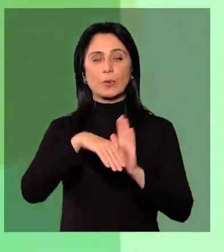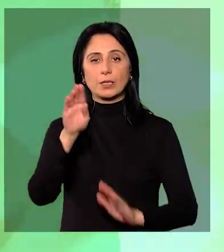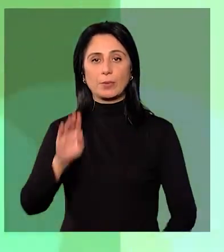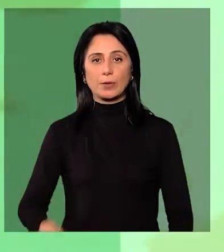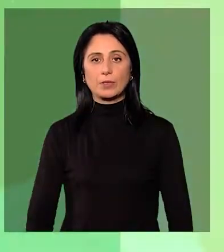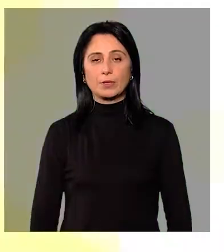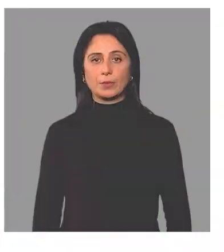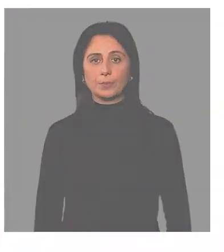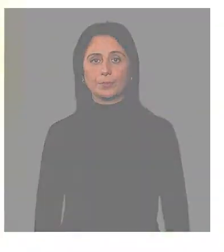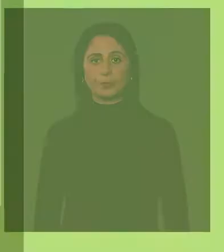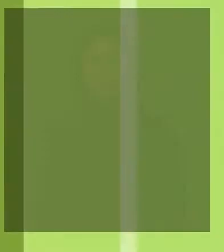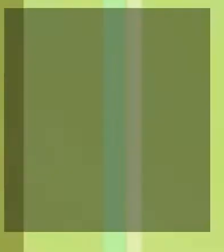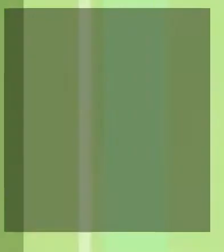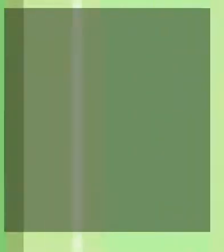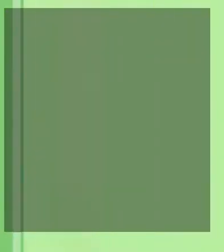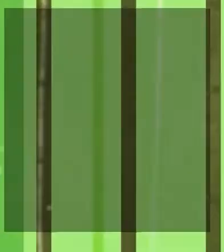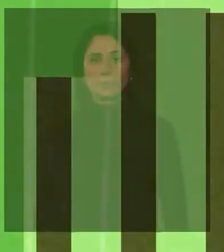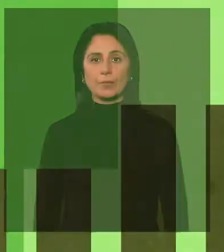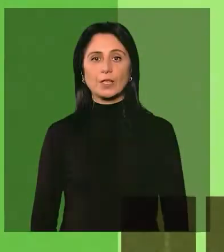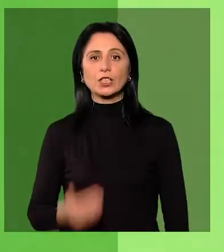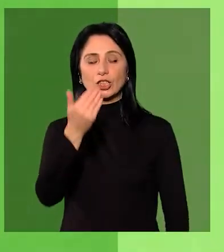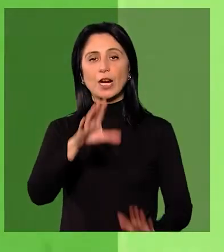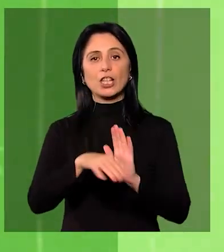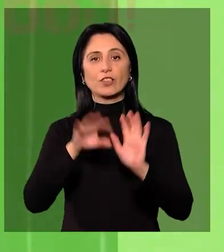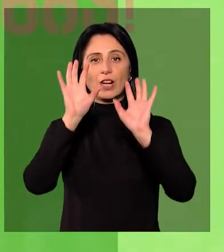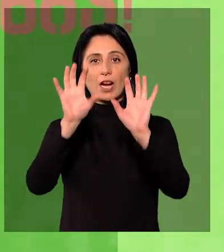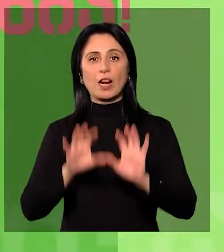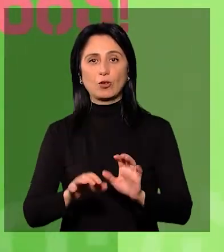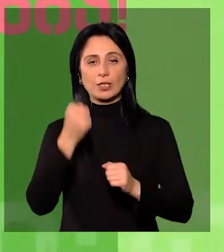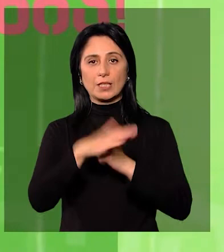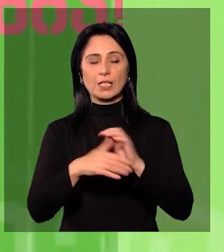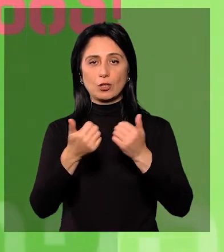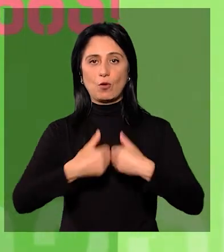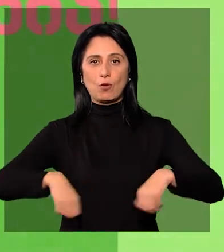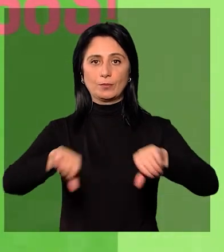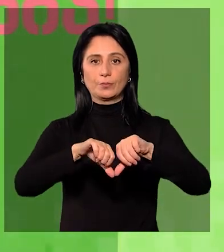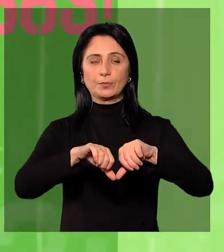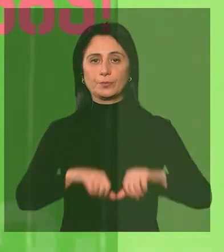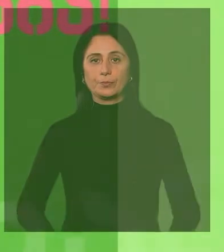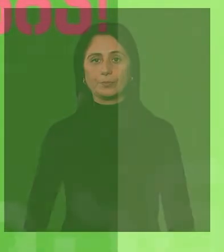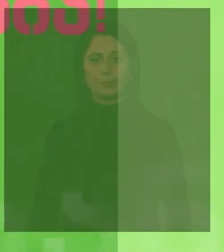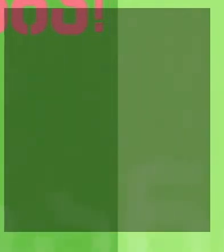բարելավմանը։ Կո ընտրություն նորենք է կենտրոնական ընտրական հանձնաժողով։